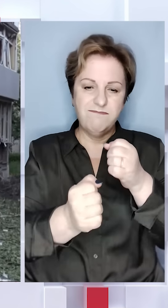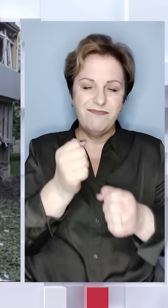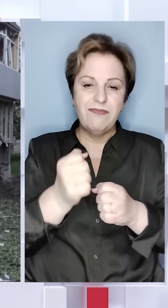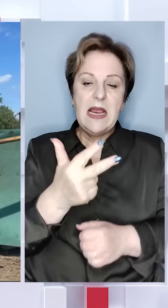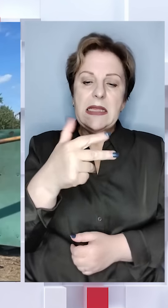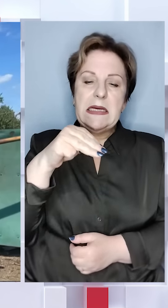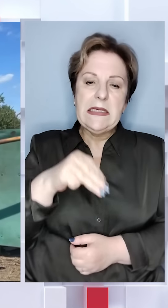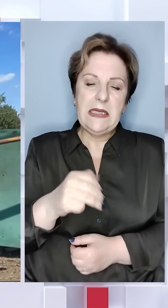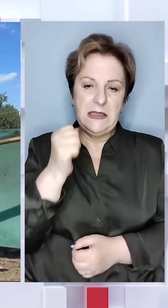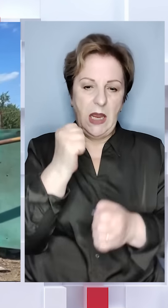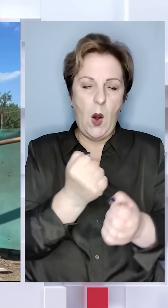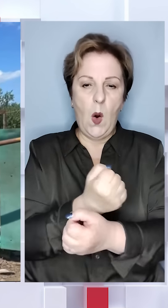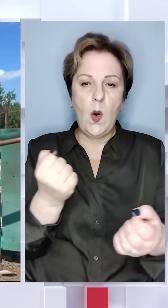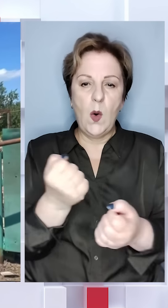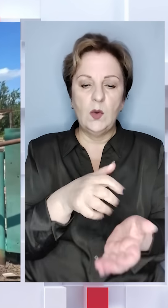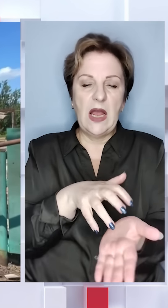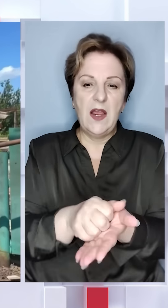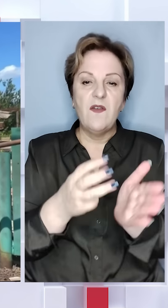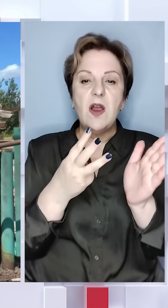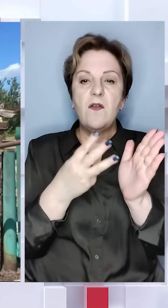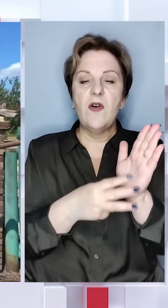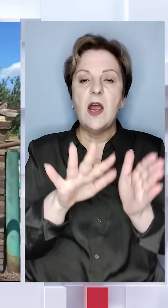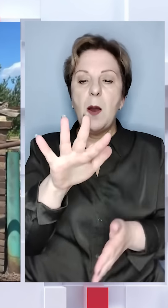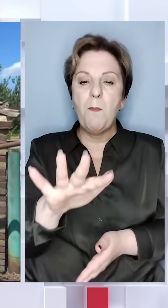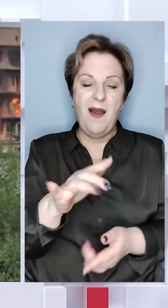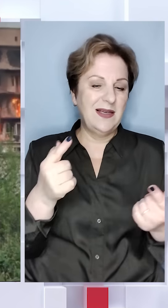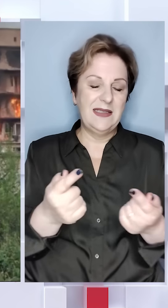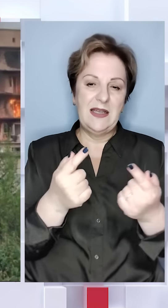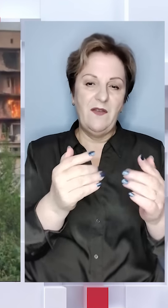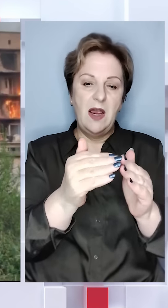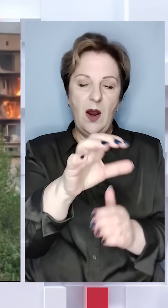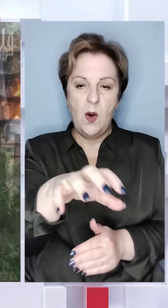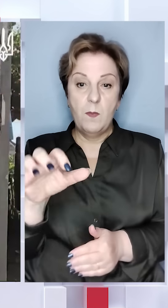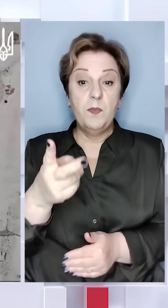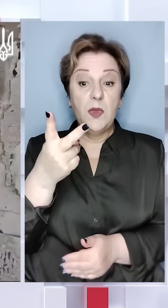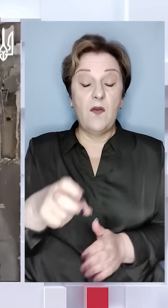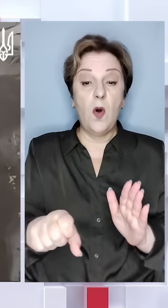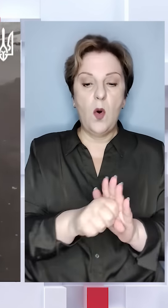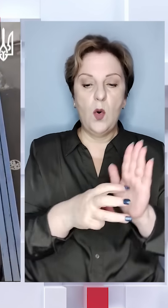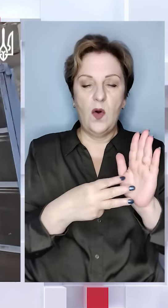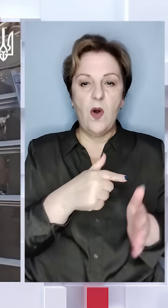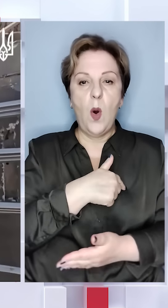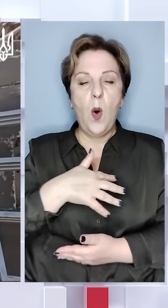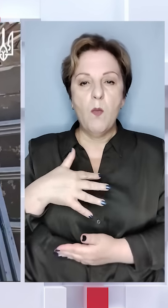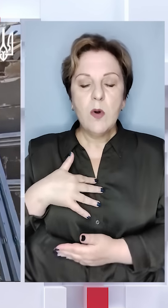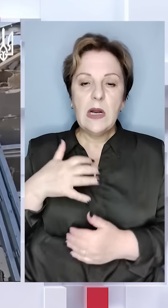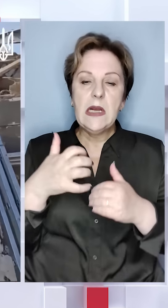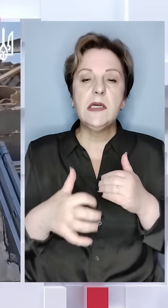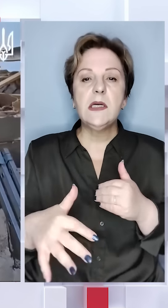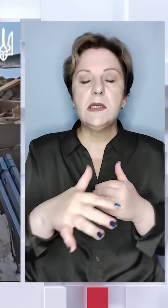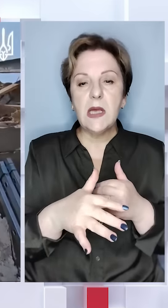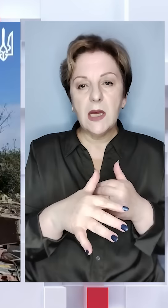майже три тисячі ударів, понищили 85 цивільних об'єктів. Двоє загиблих і восьмеро поранених є на